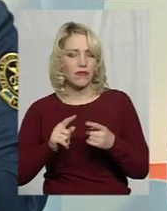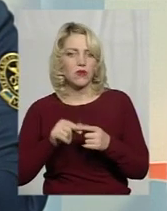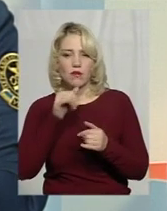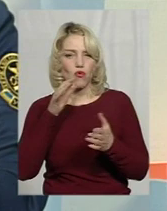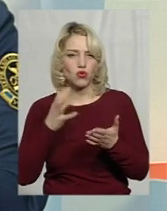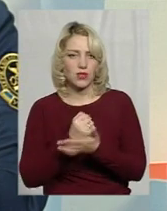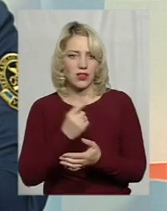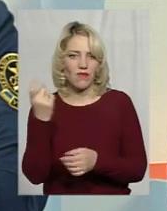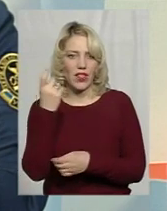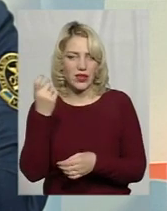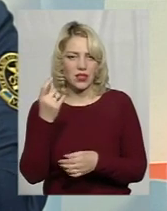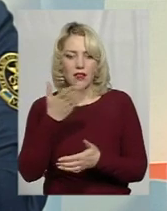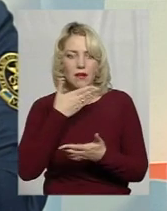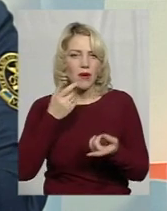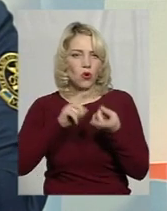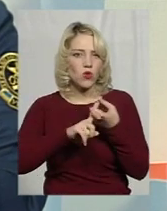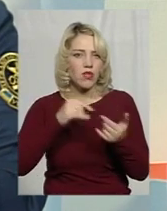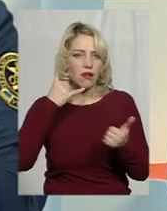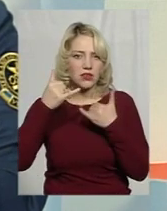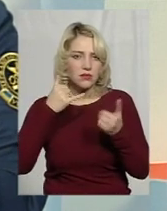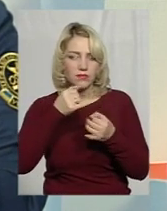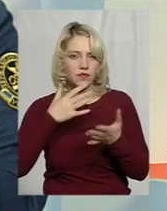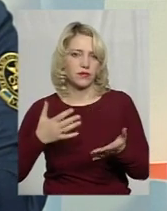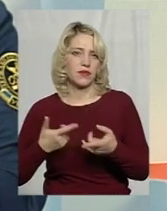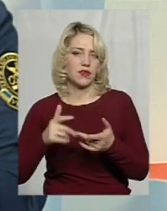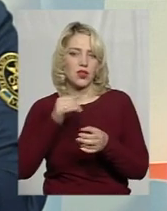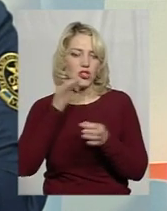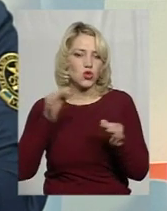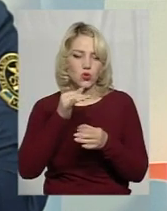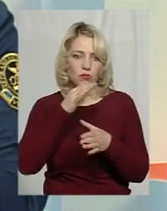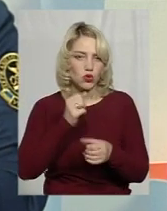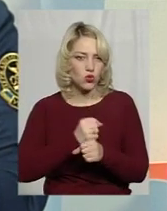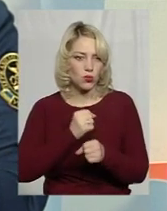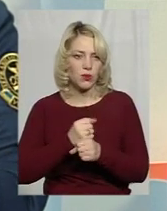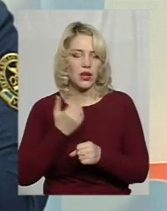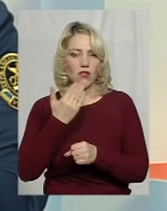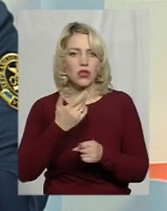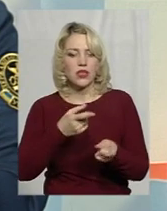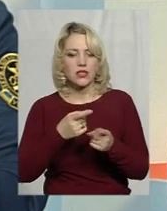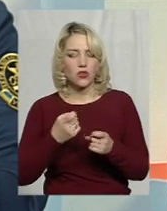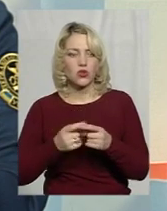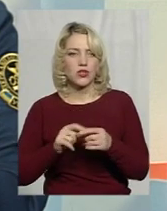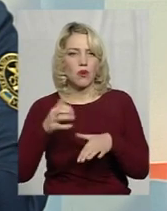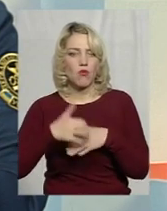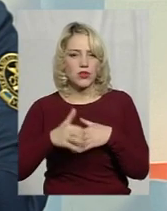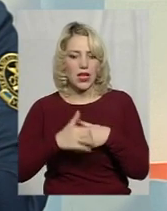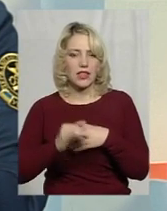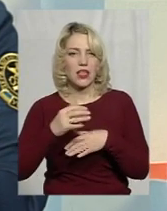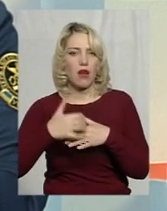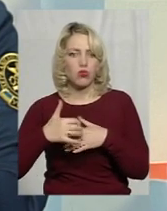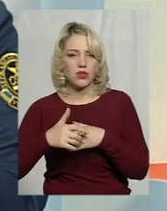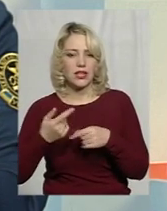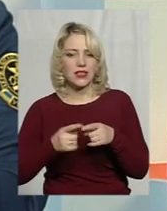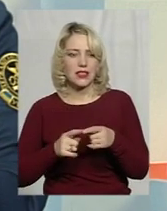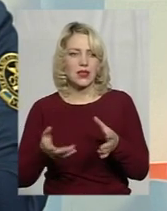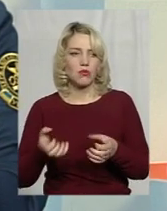Вони не мають ніяких контактних данів, вони не можуть нічого зробити, і вони залучають до цього посередників. Посередники беруть